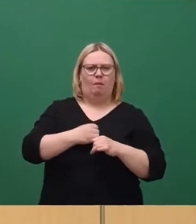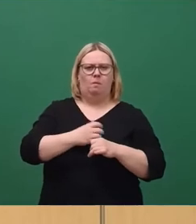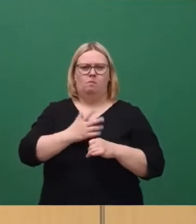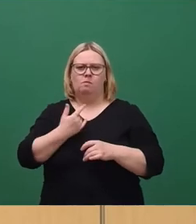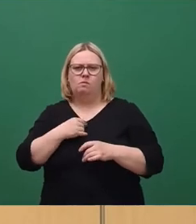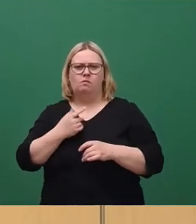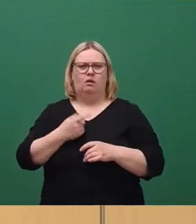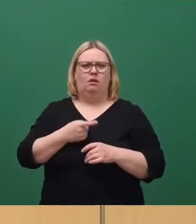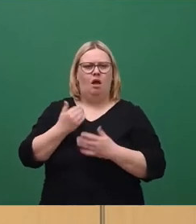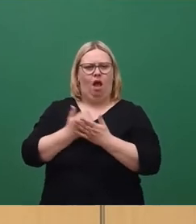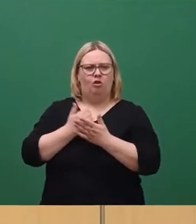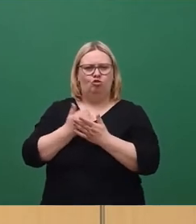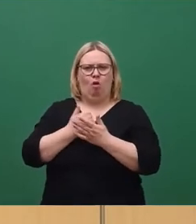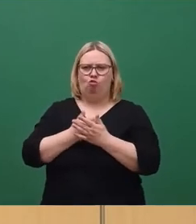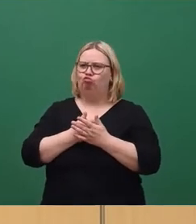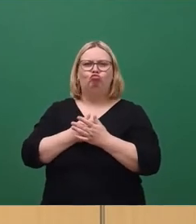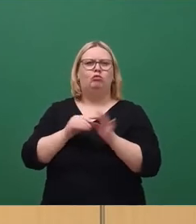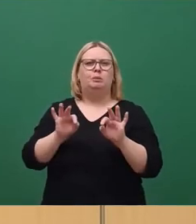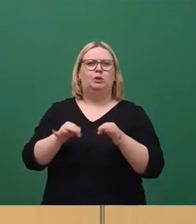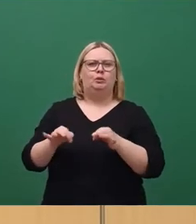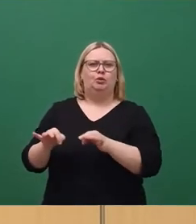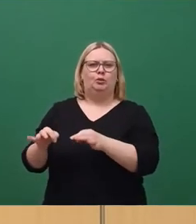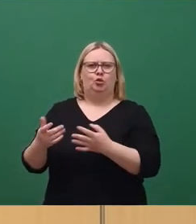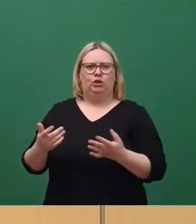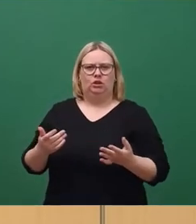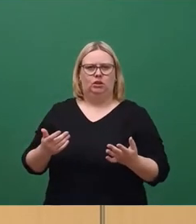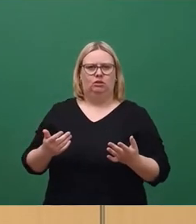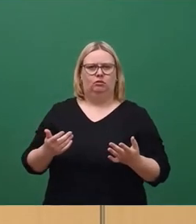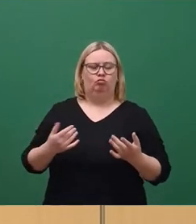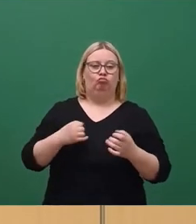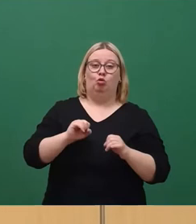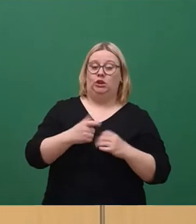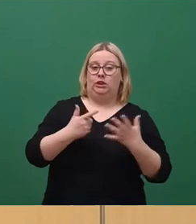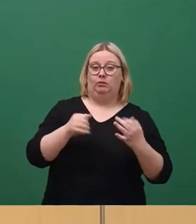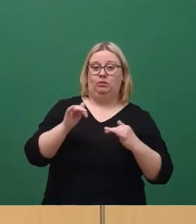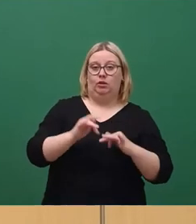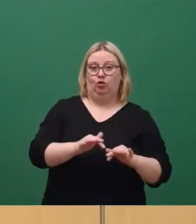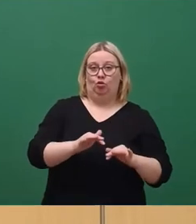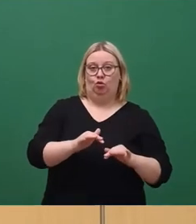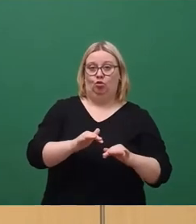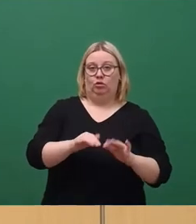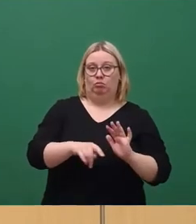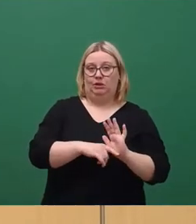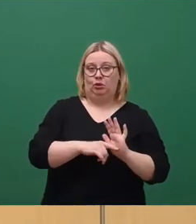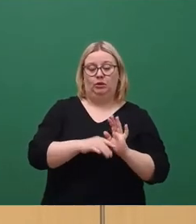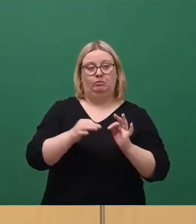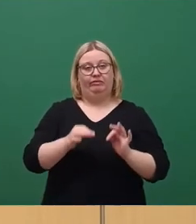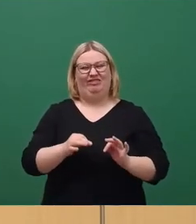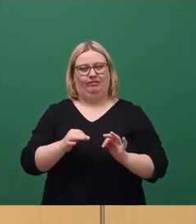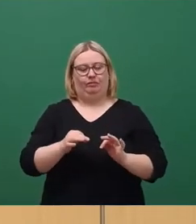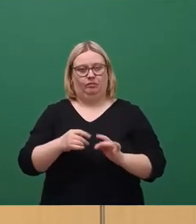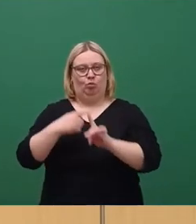Einsparungen gar nicht mehr notwendig, sondern statt 70 Millionen in den Miesen waren wir plötzlich im Plus